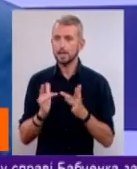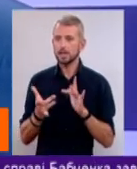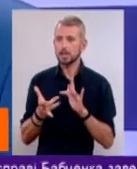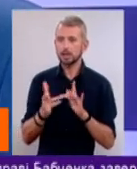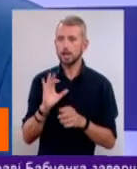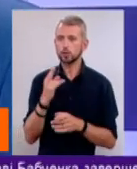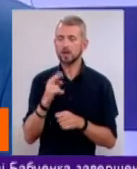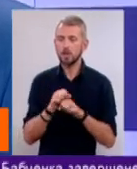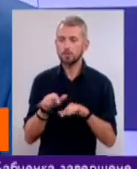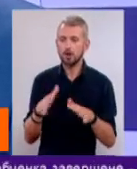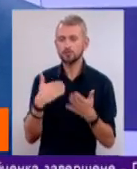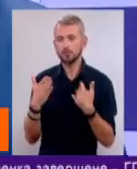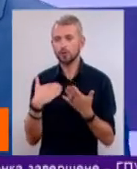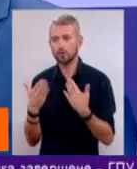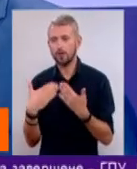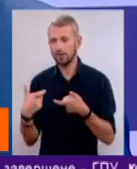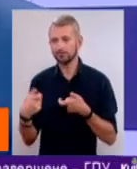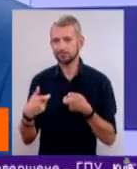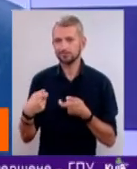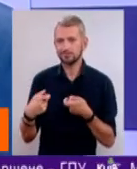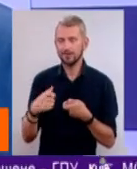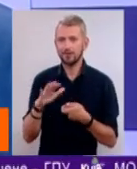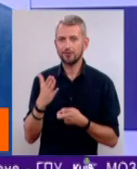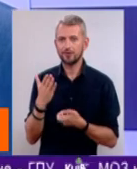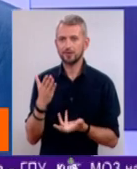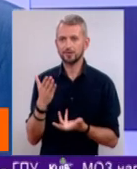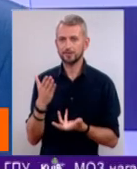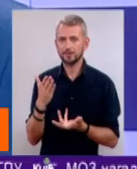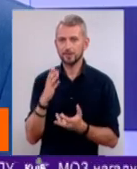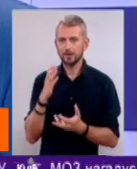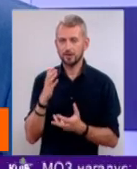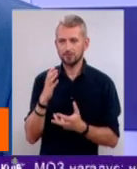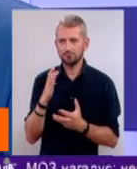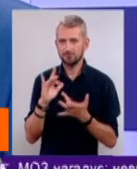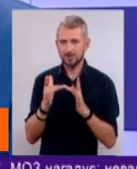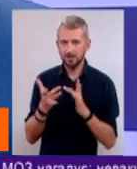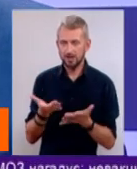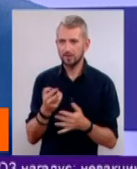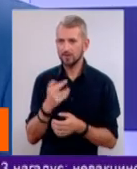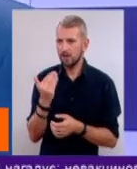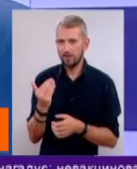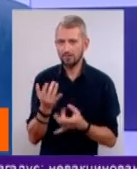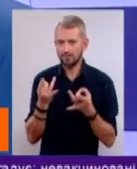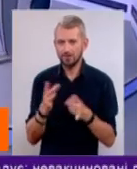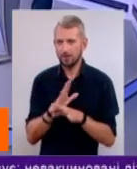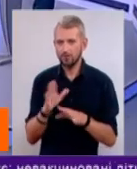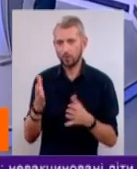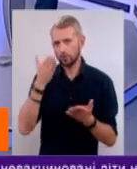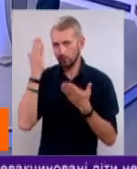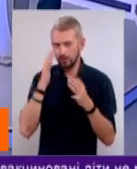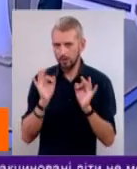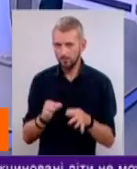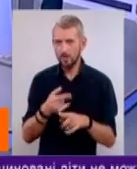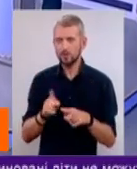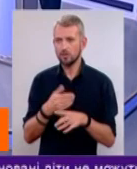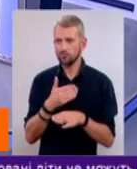соціальні мережі, спілкування в всесвітньому просторі – для вас це не просто розвага, це